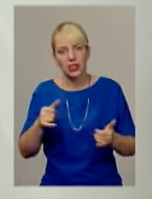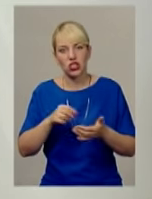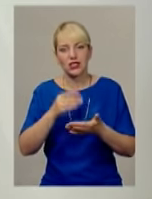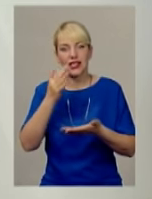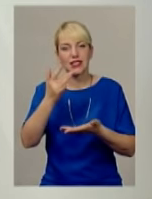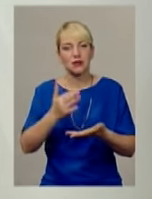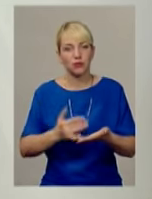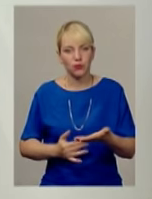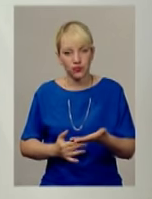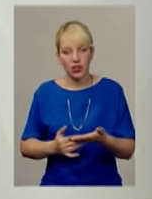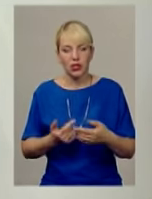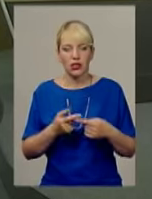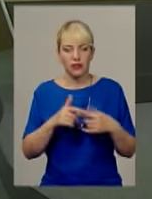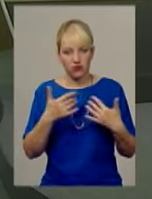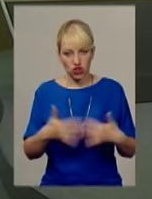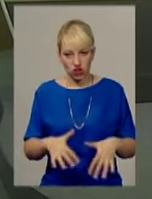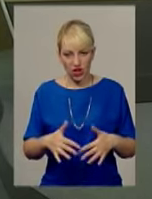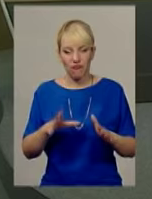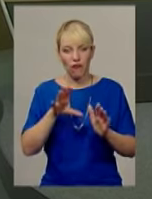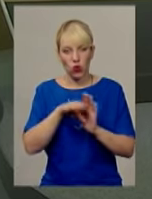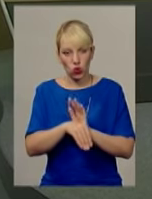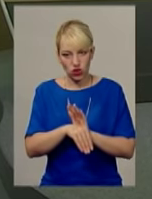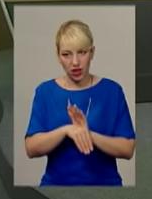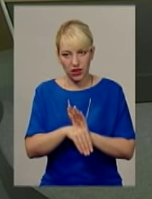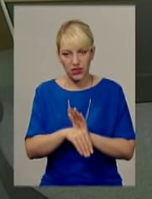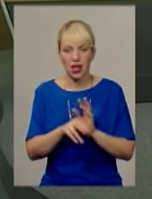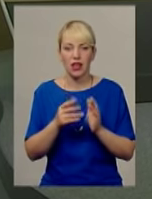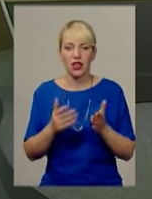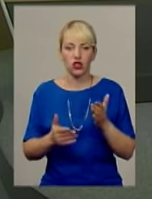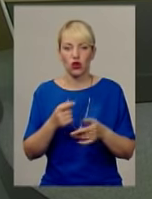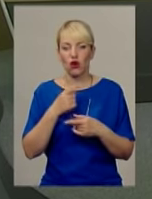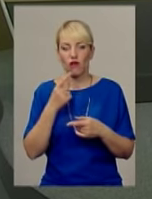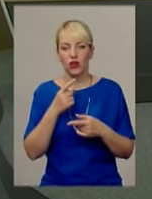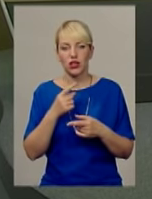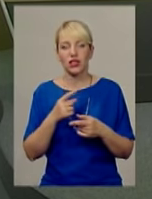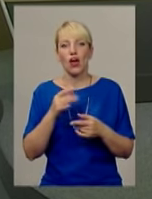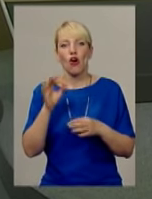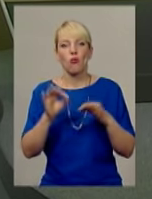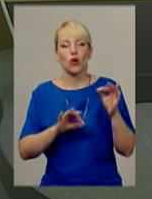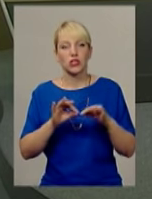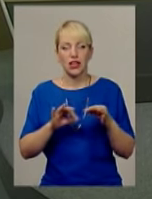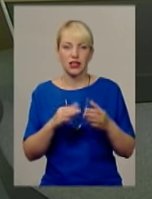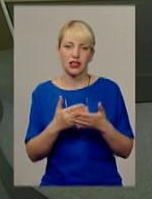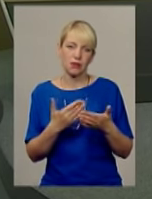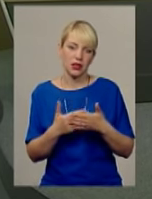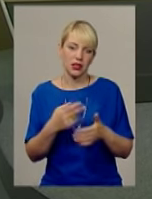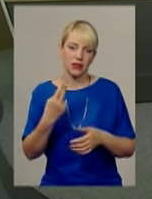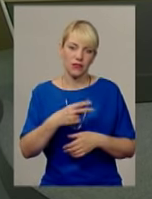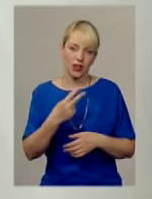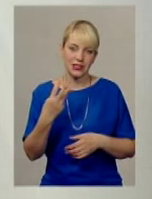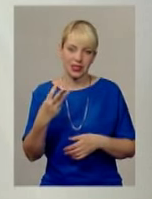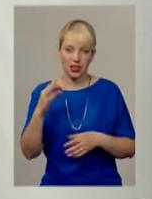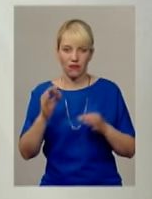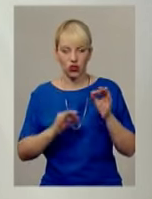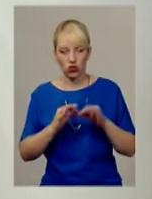вже включала, якщо говорити про процентному співвідношенні, десь приблизно 23%